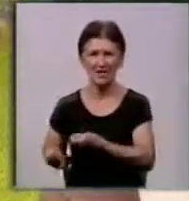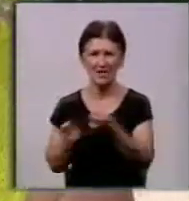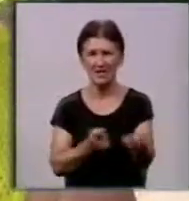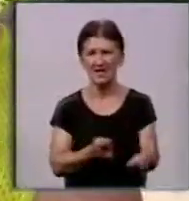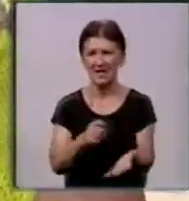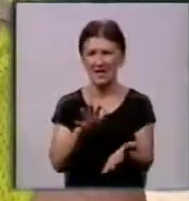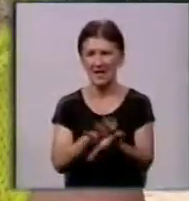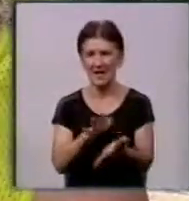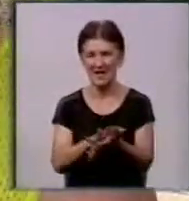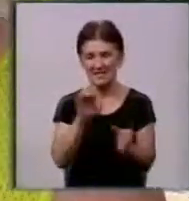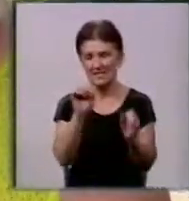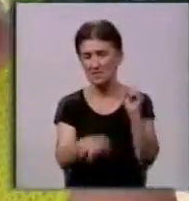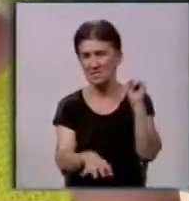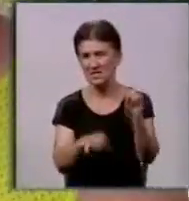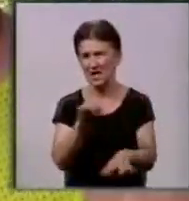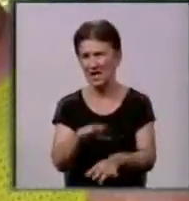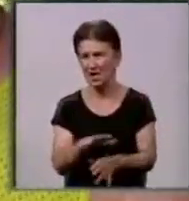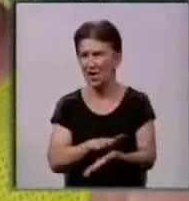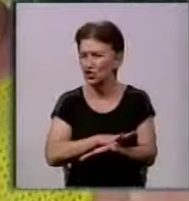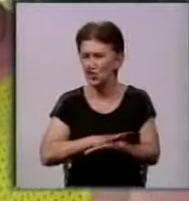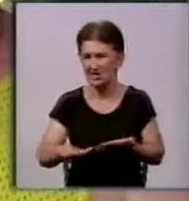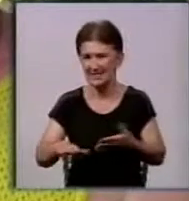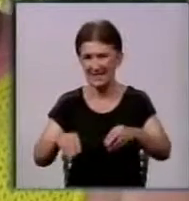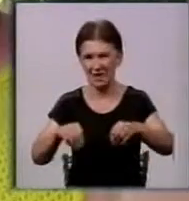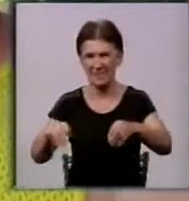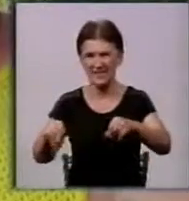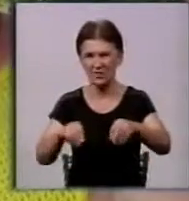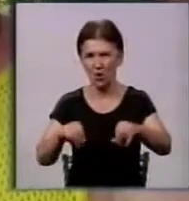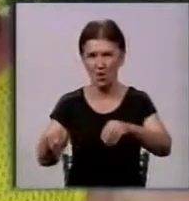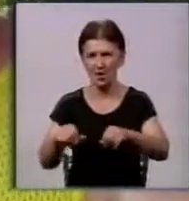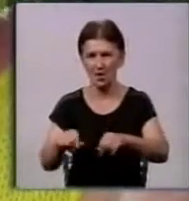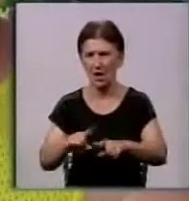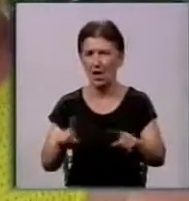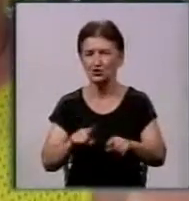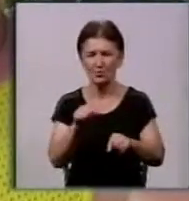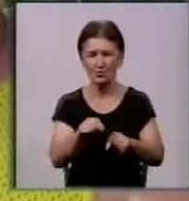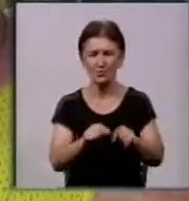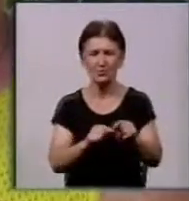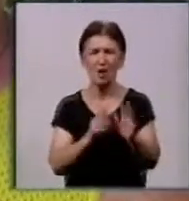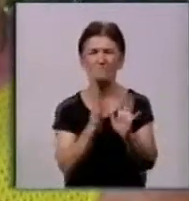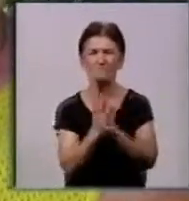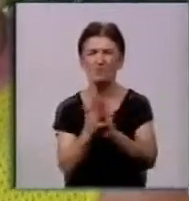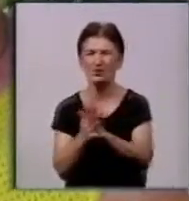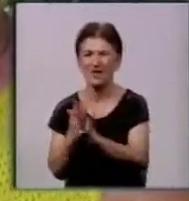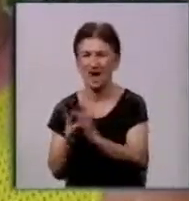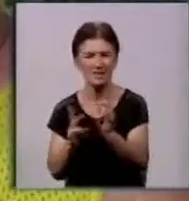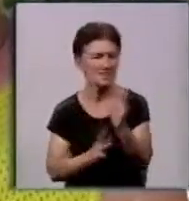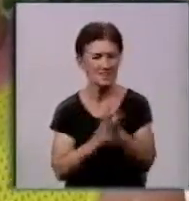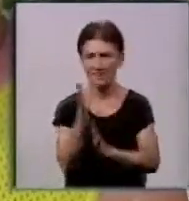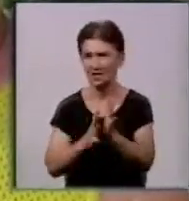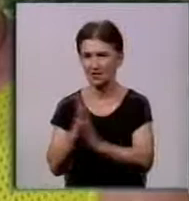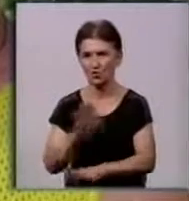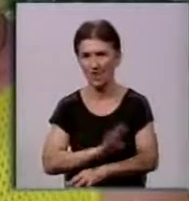пісок згортали, чистий пісок завозили, щоб тут не росло бур'яни, щоб лешкосик було. Ну,